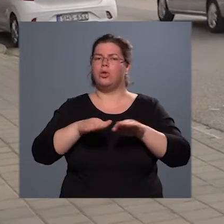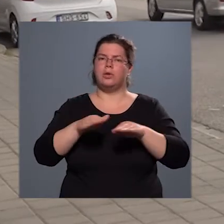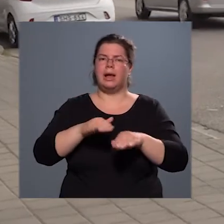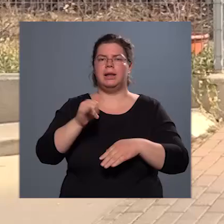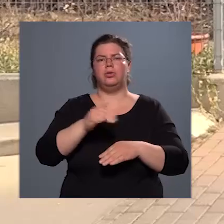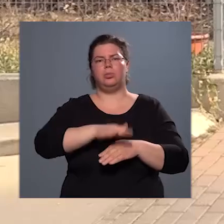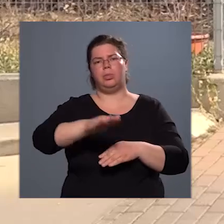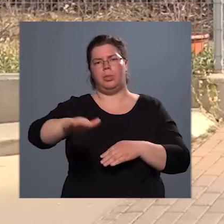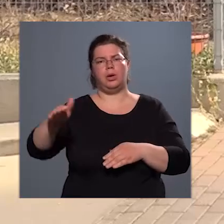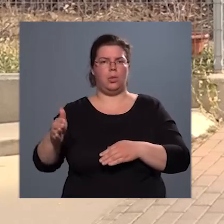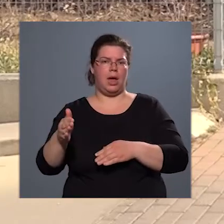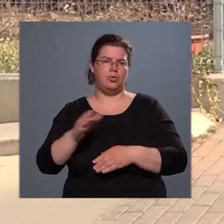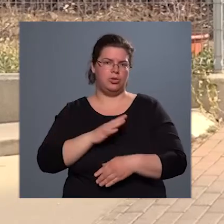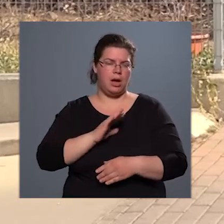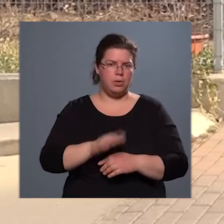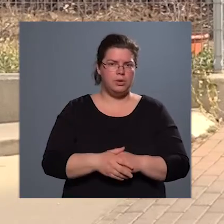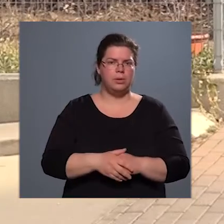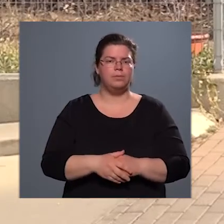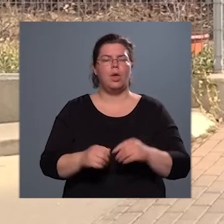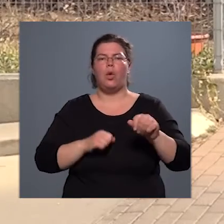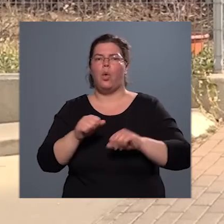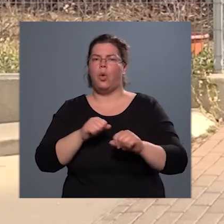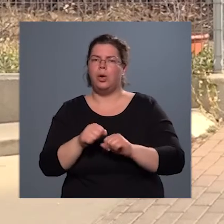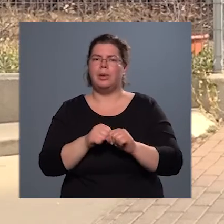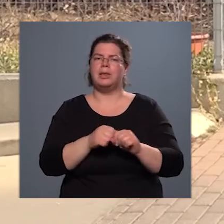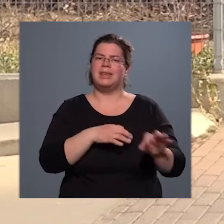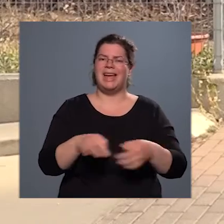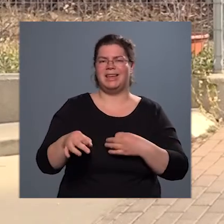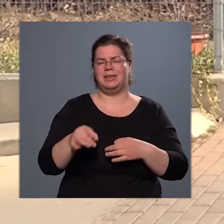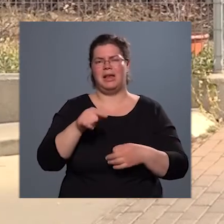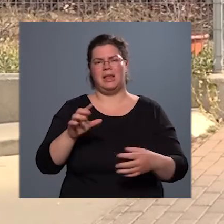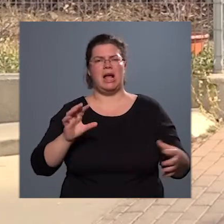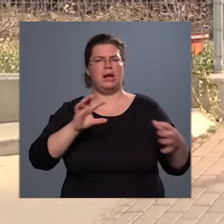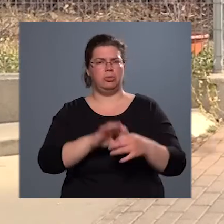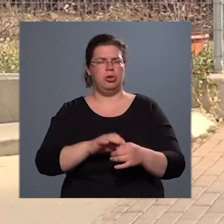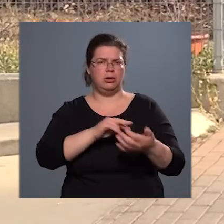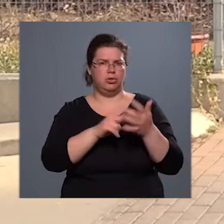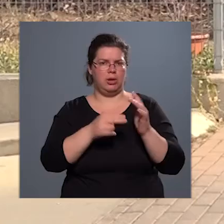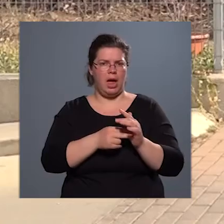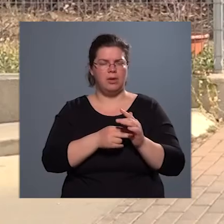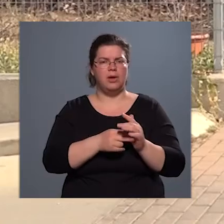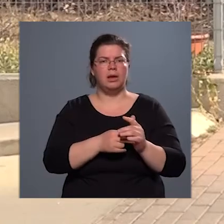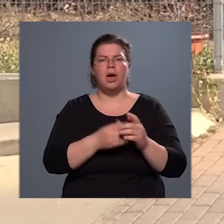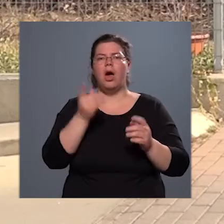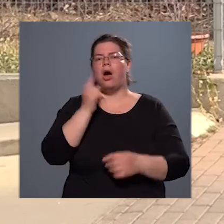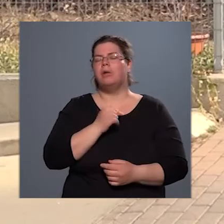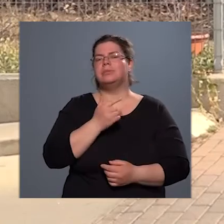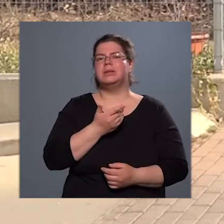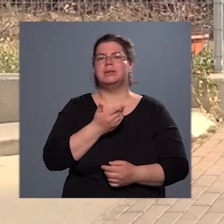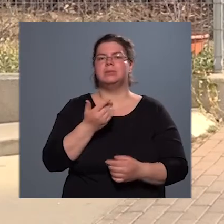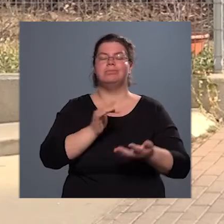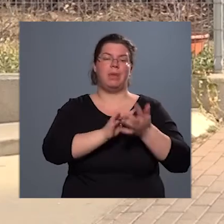parkolási káoszra. Az önkormányzat elkészítette az ezzel kapcsolatos terveket, amelyeket